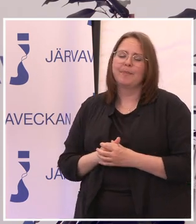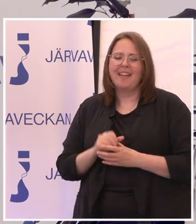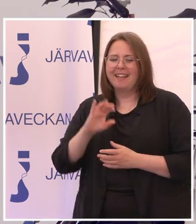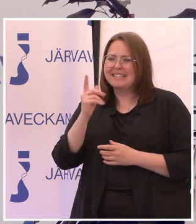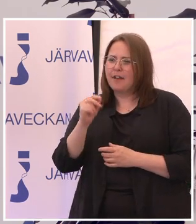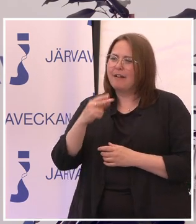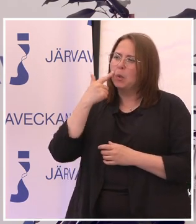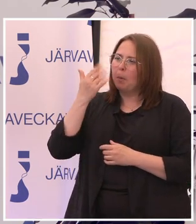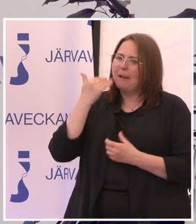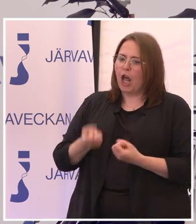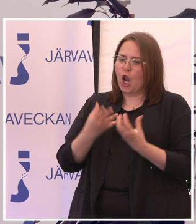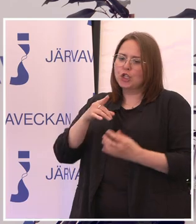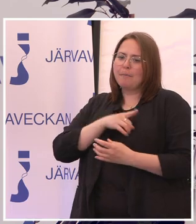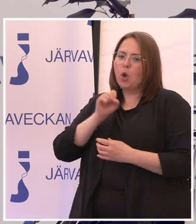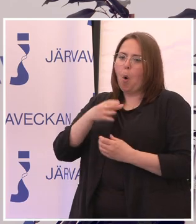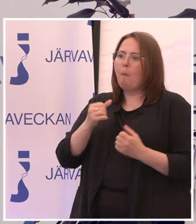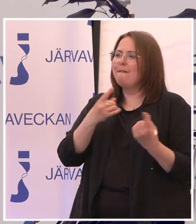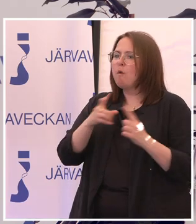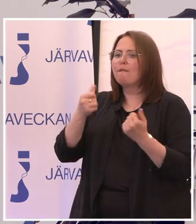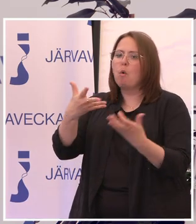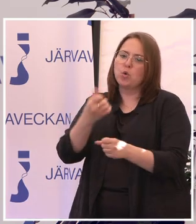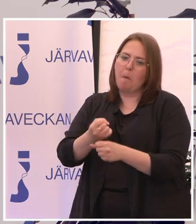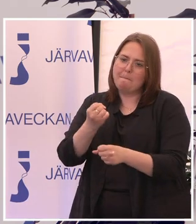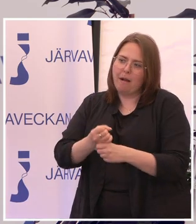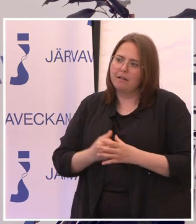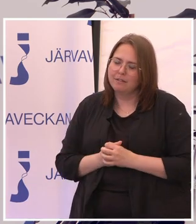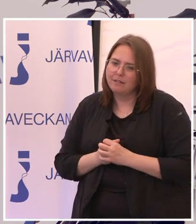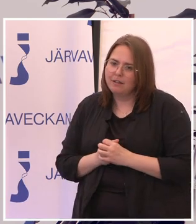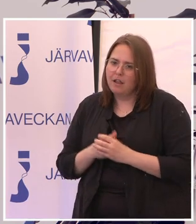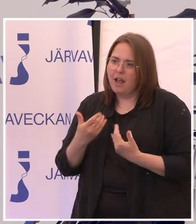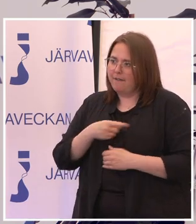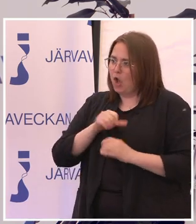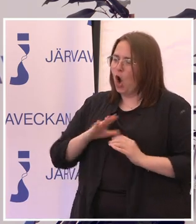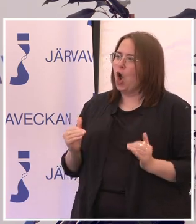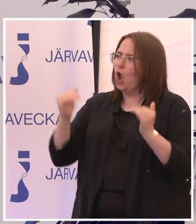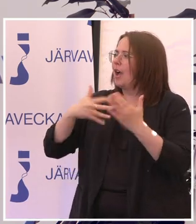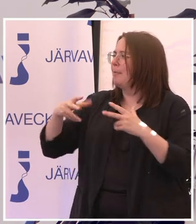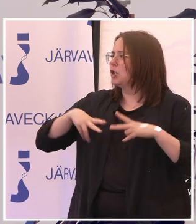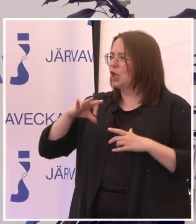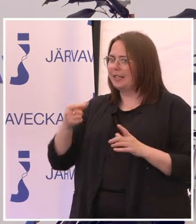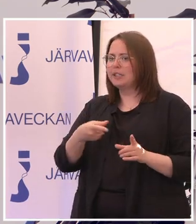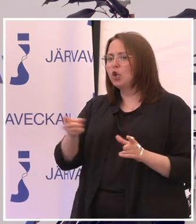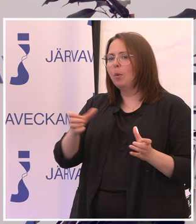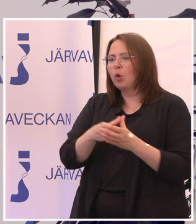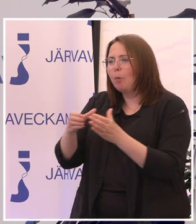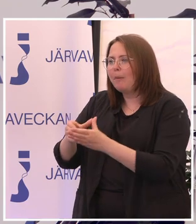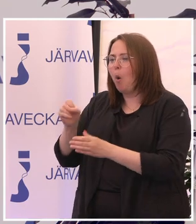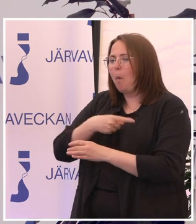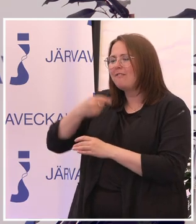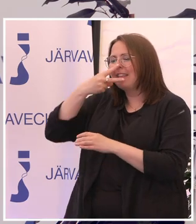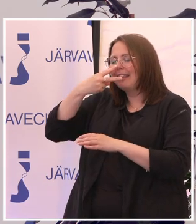människor fick ett arbete. Vi har väldigt hög arbetslöshet i de här grupperna. Och när vi tittar på